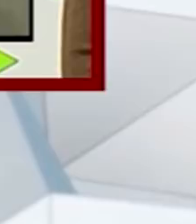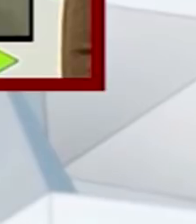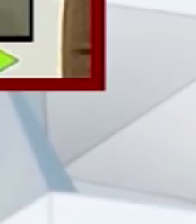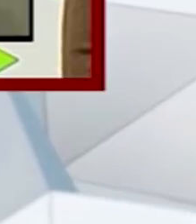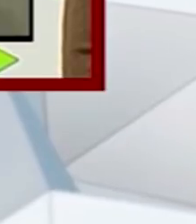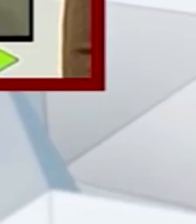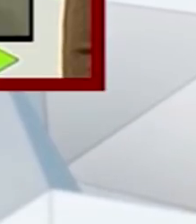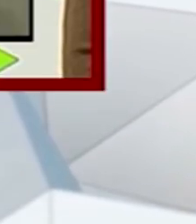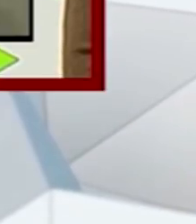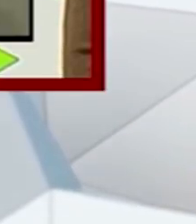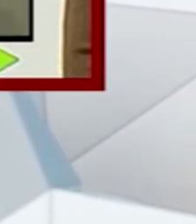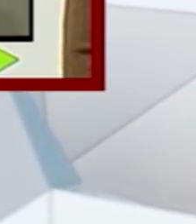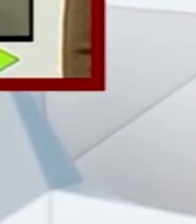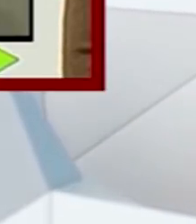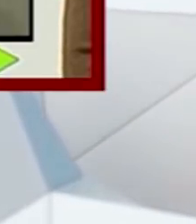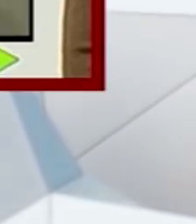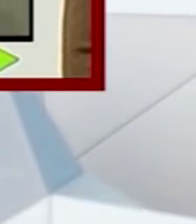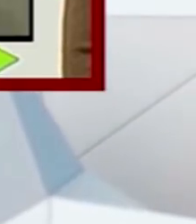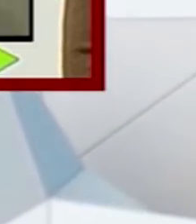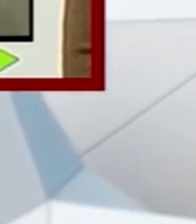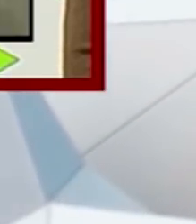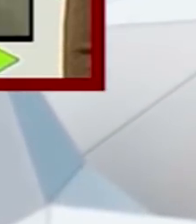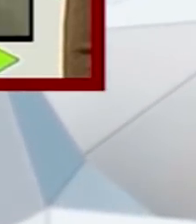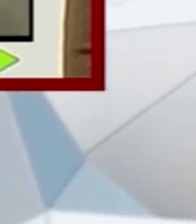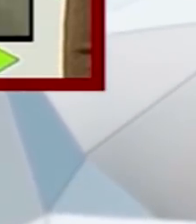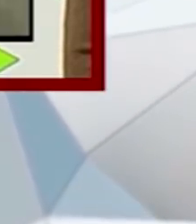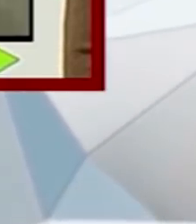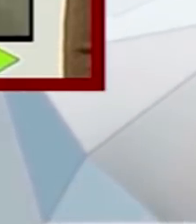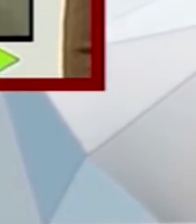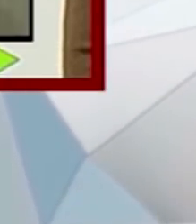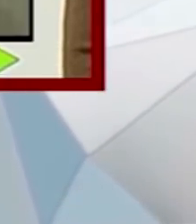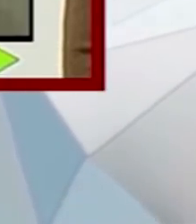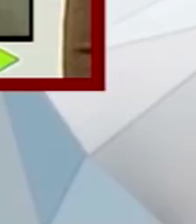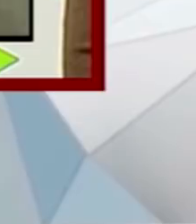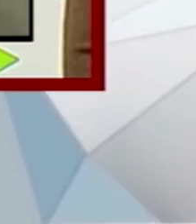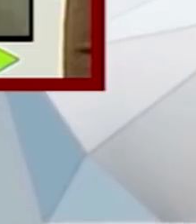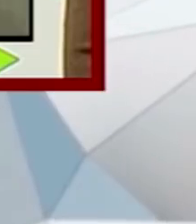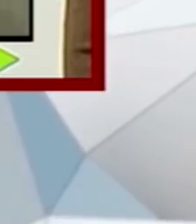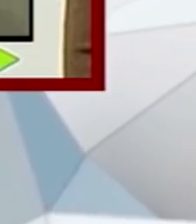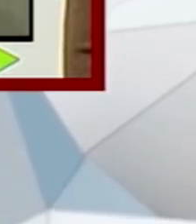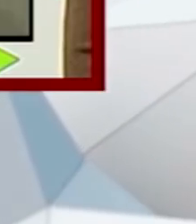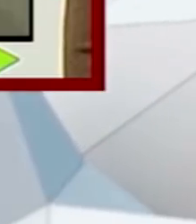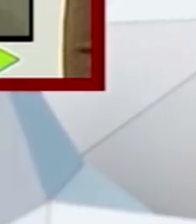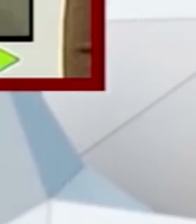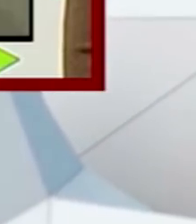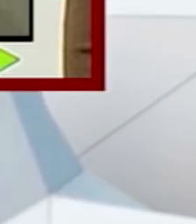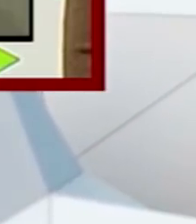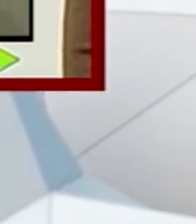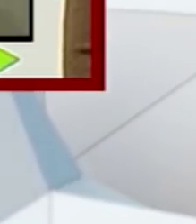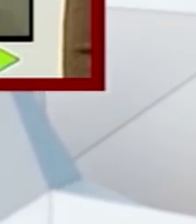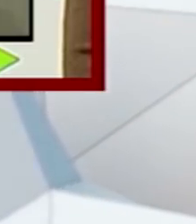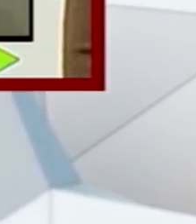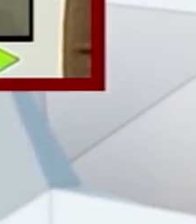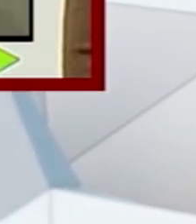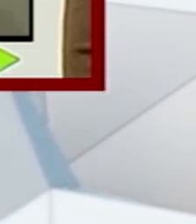методологија реално гледавме некаде да се зашлениме 2028-2030, сега со новата